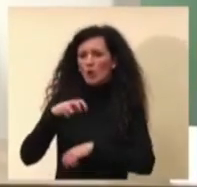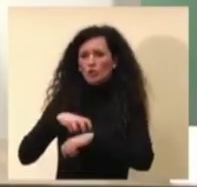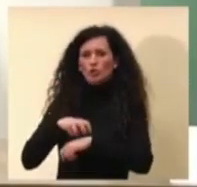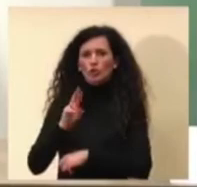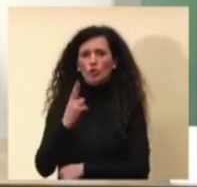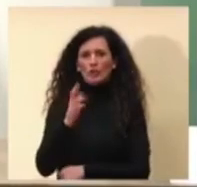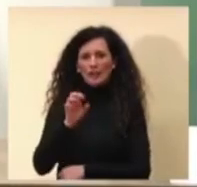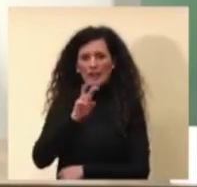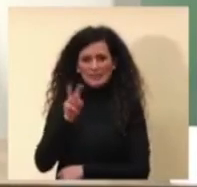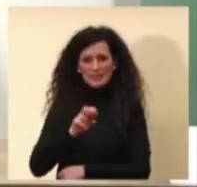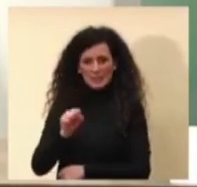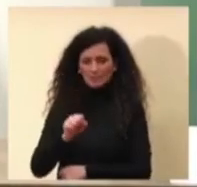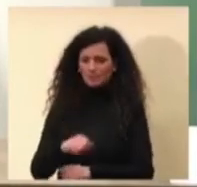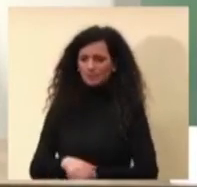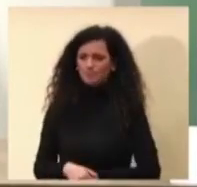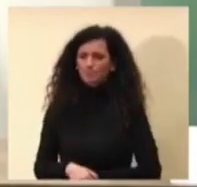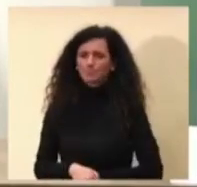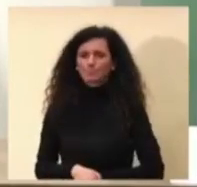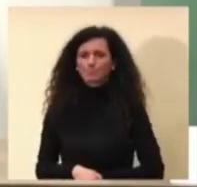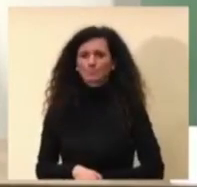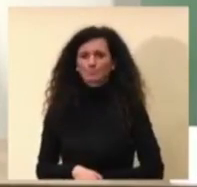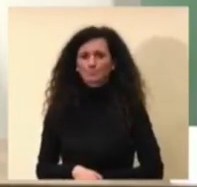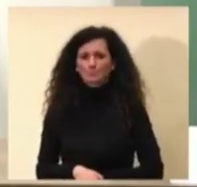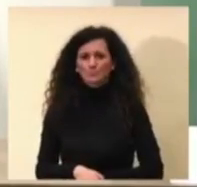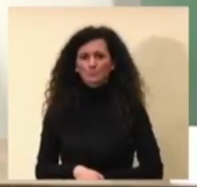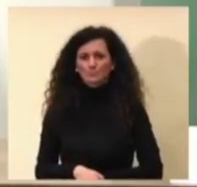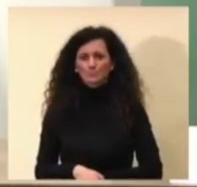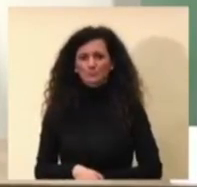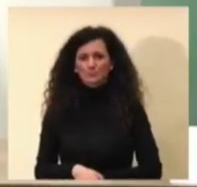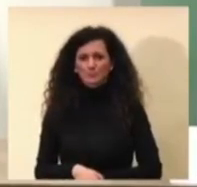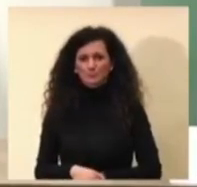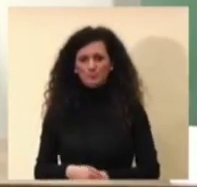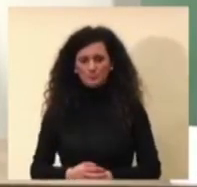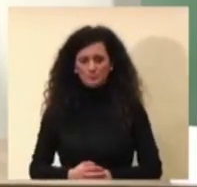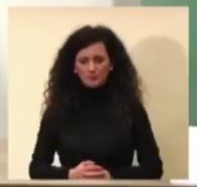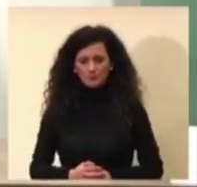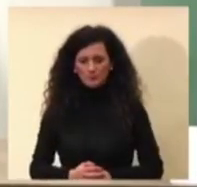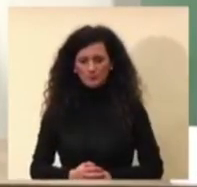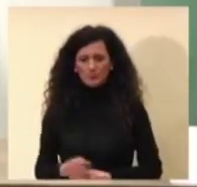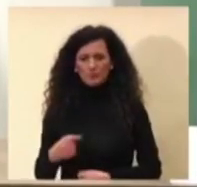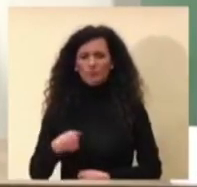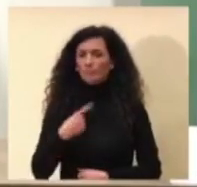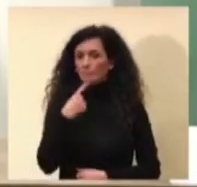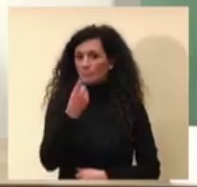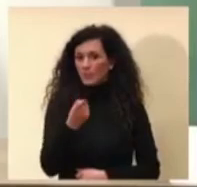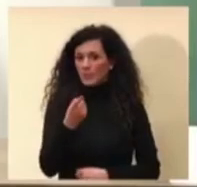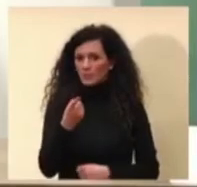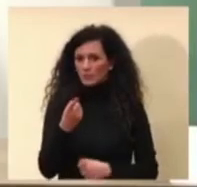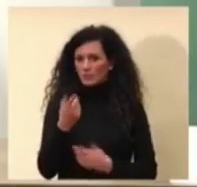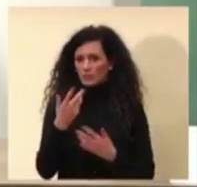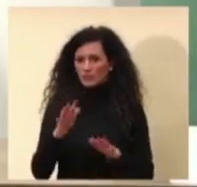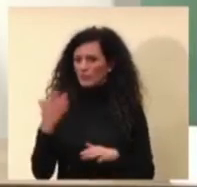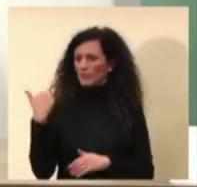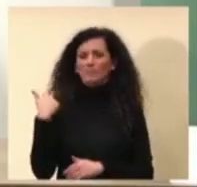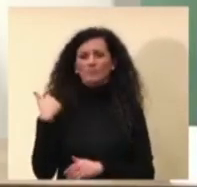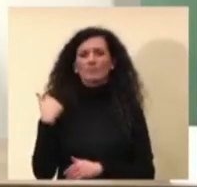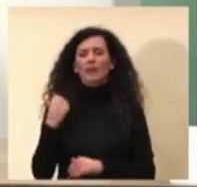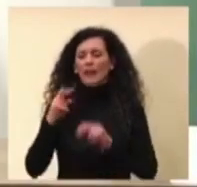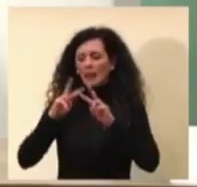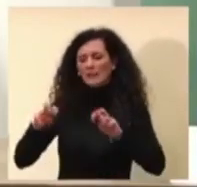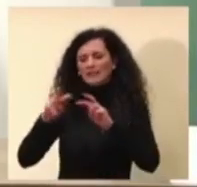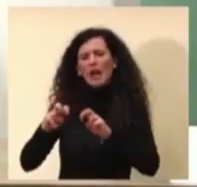come abbiamo detto quando è stata presentata l'indagine rapida è stata un'opera veramente